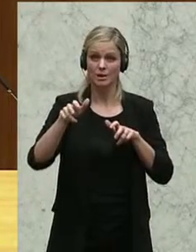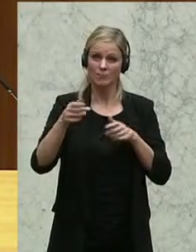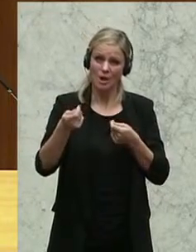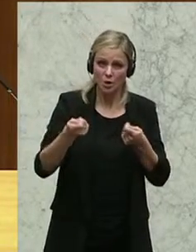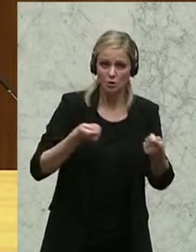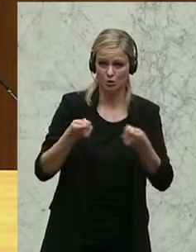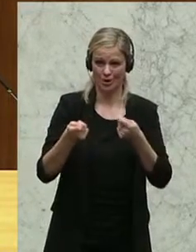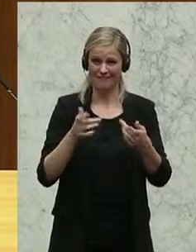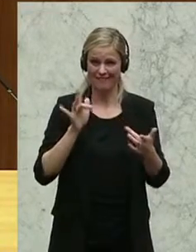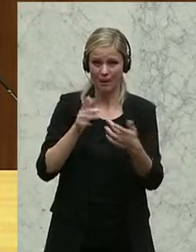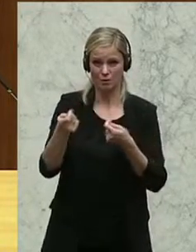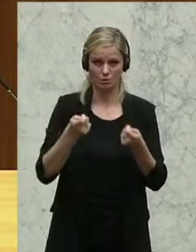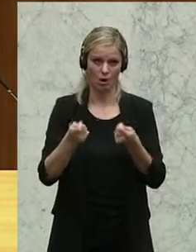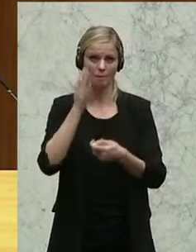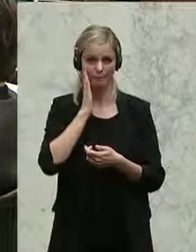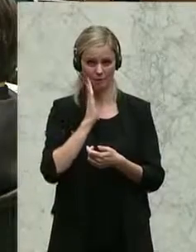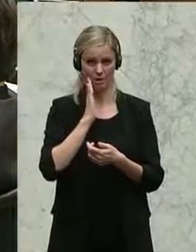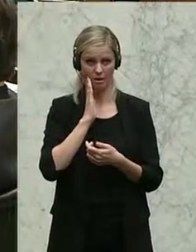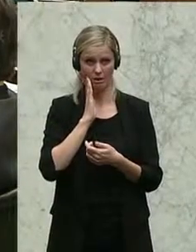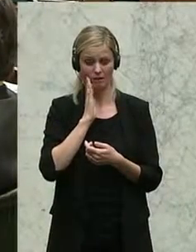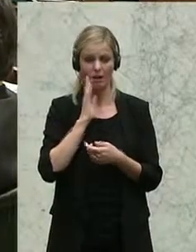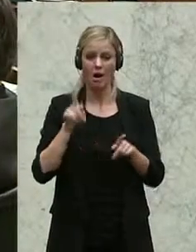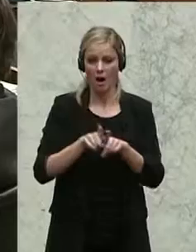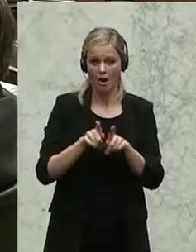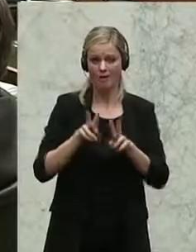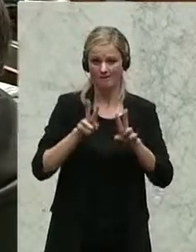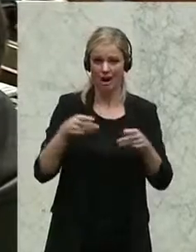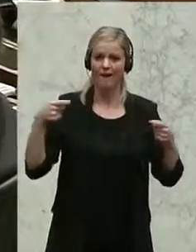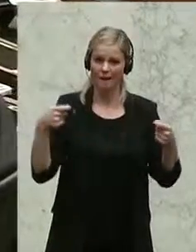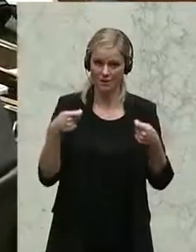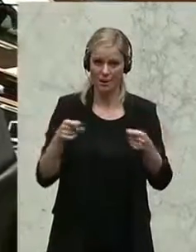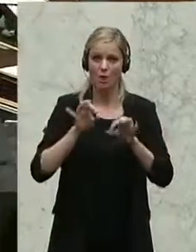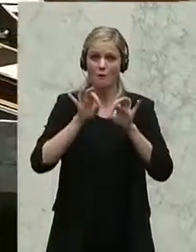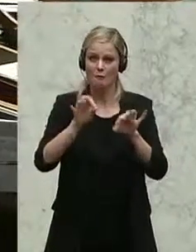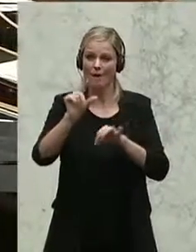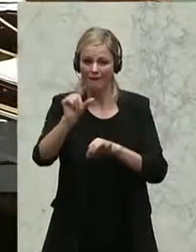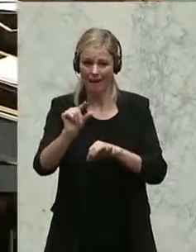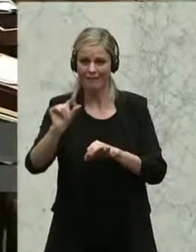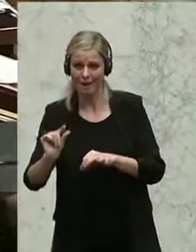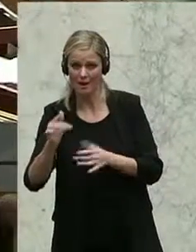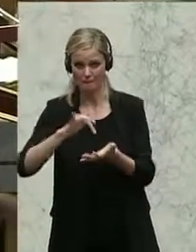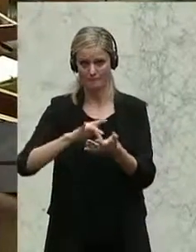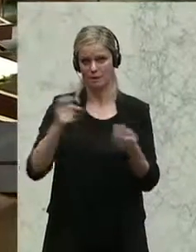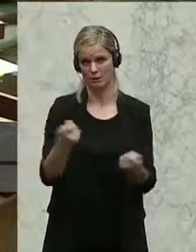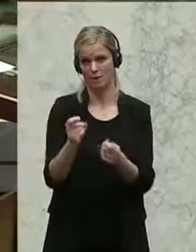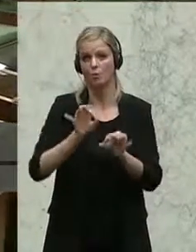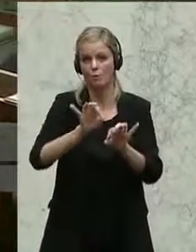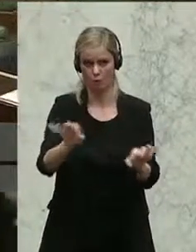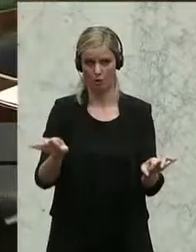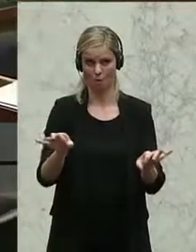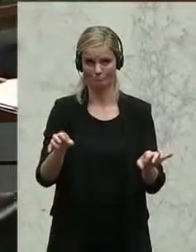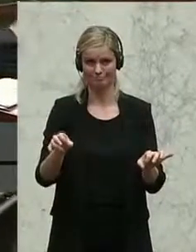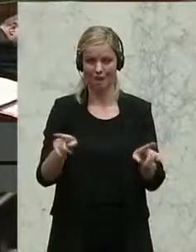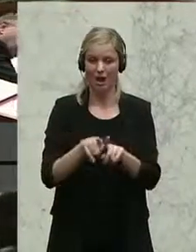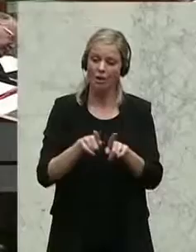dagegen, dann werden diese Investitionen auch tatsächlich Investitionen für die kleinsten, kleinen und mittleren Betriebe sein. Und das